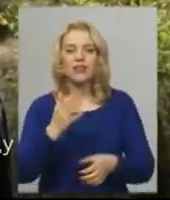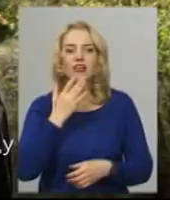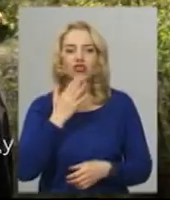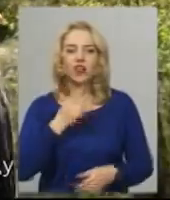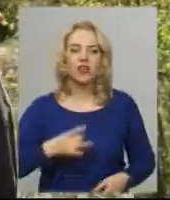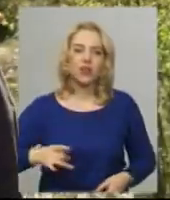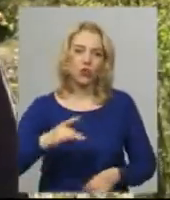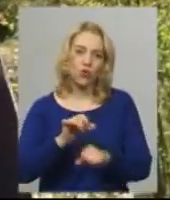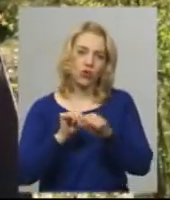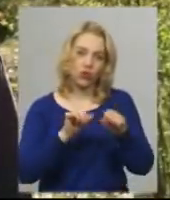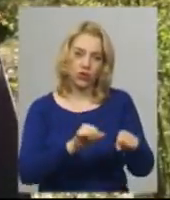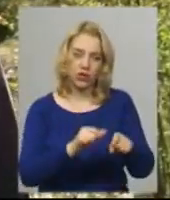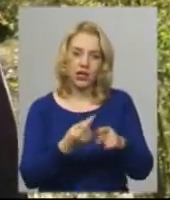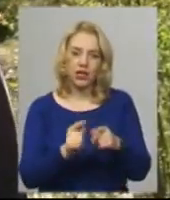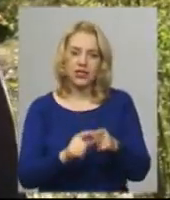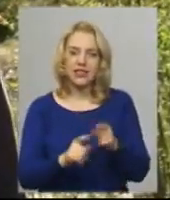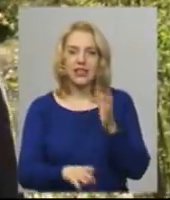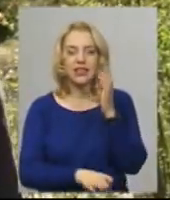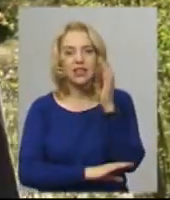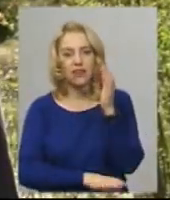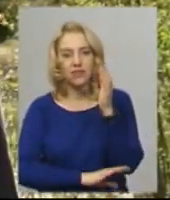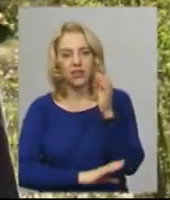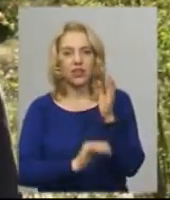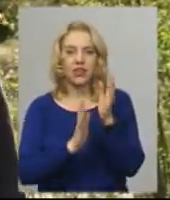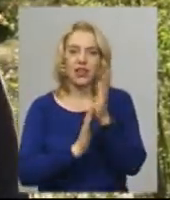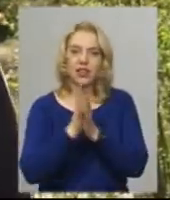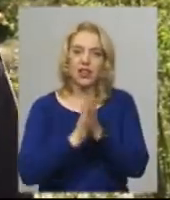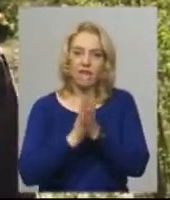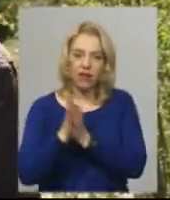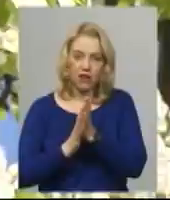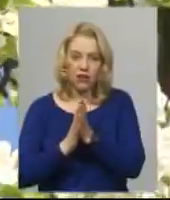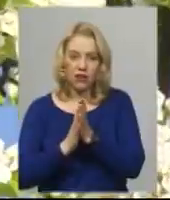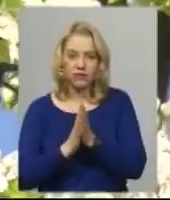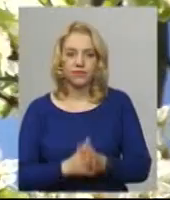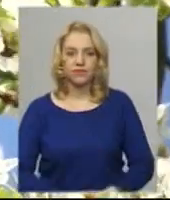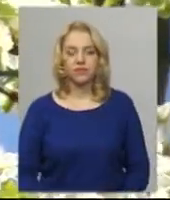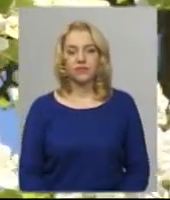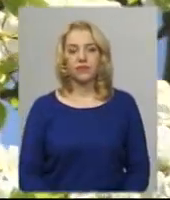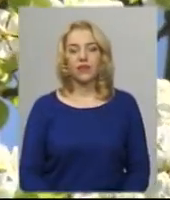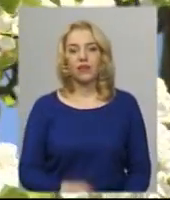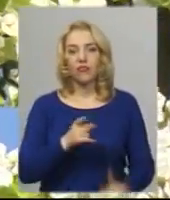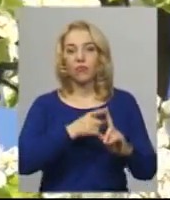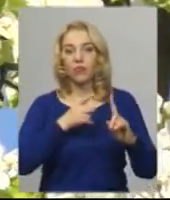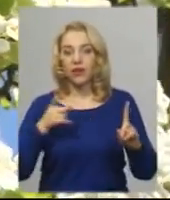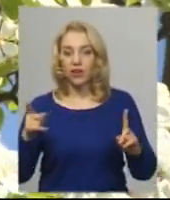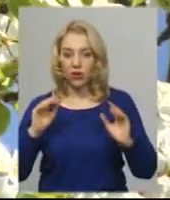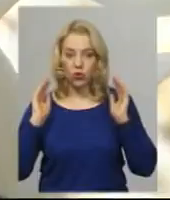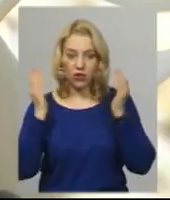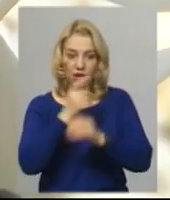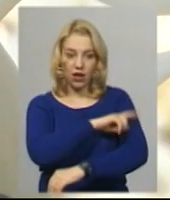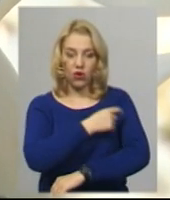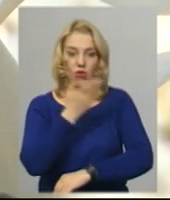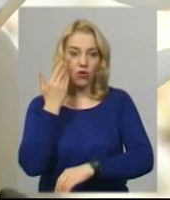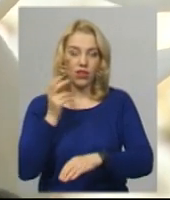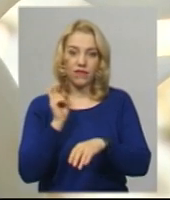регіональної охорони. Це і деревні рослини, і трав'яні рослини в тому числі. У період карантину, коли відвідування відоборонено,